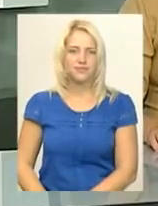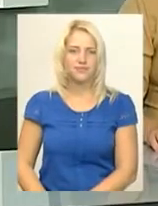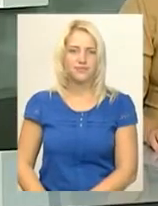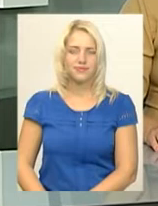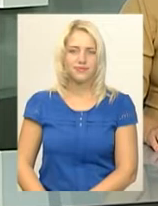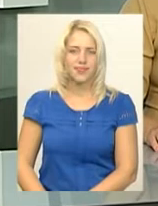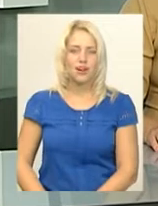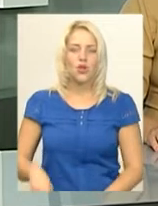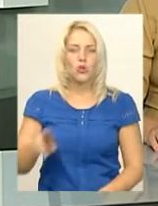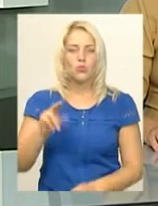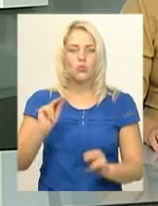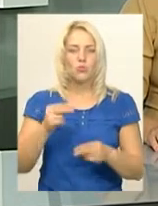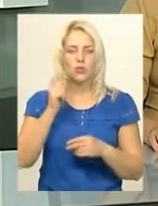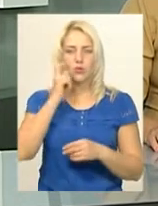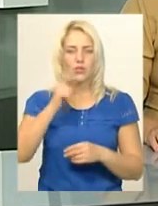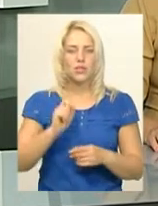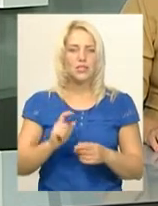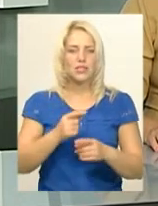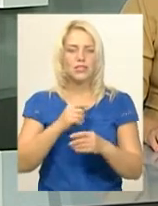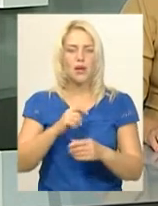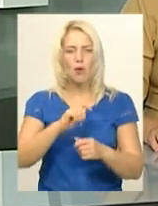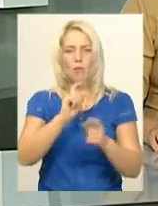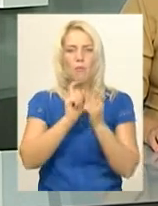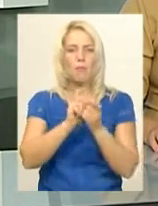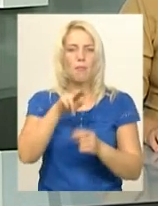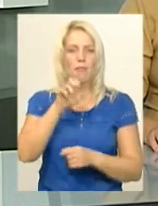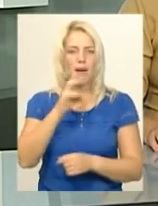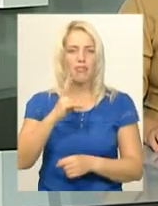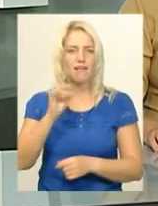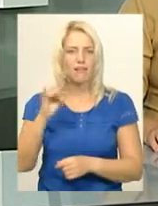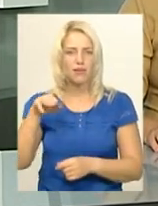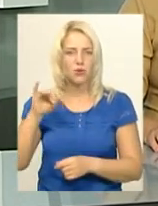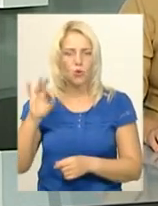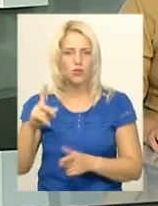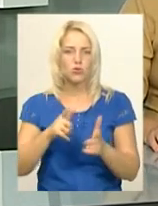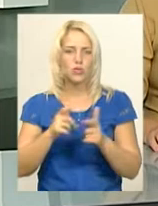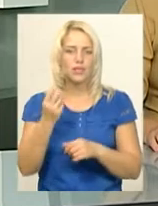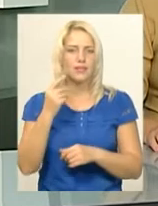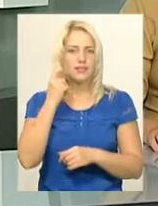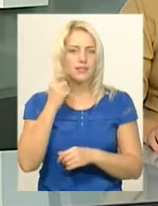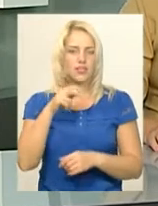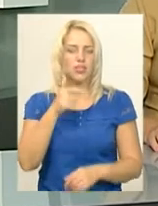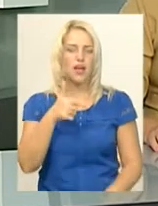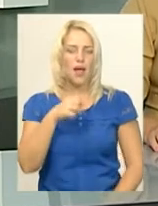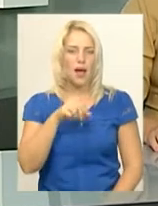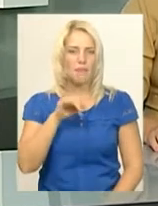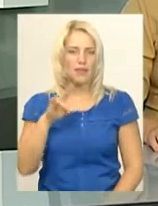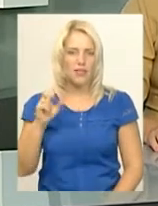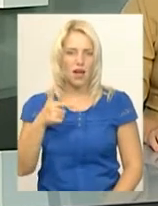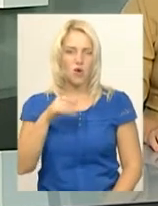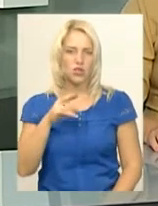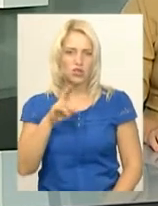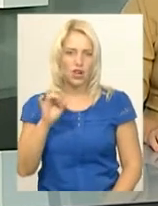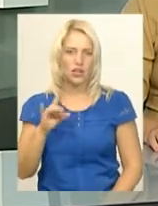До чемпіонату України з бойового мистецтва «Панкротіон» готується 13-річна хмельничанка Аміна Гончар. Змагання